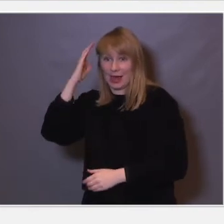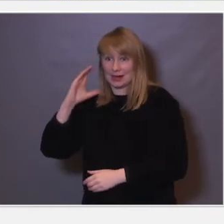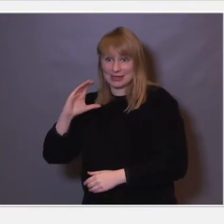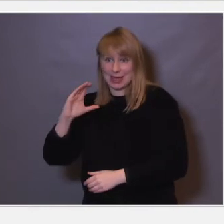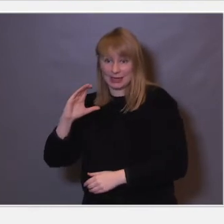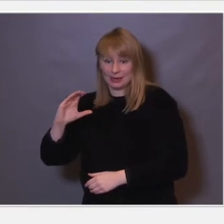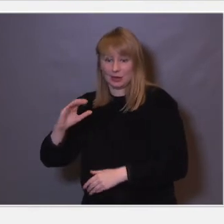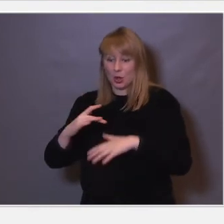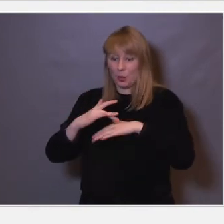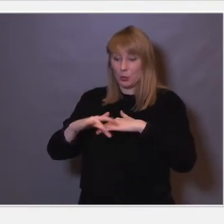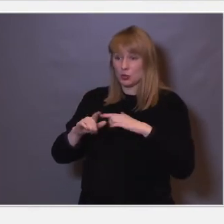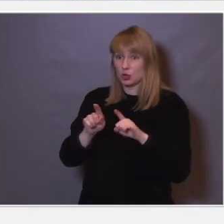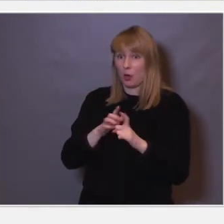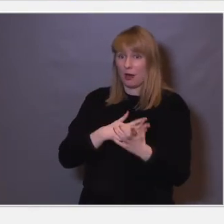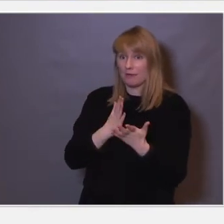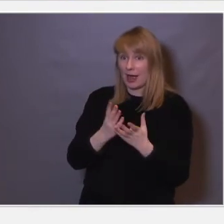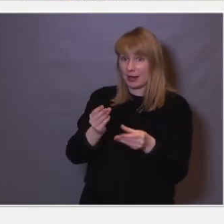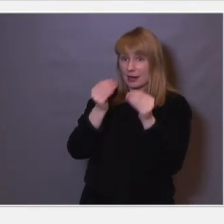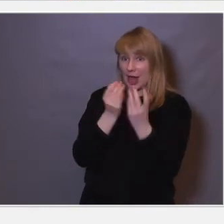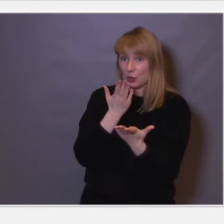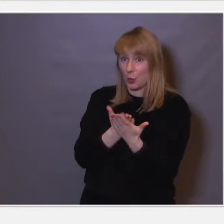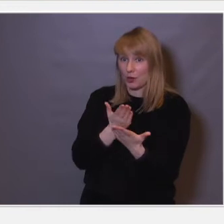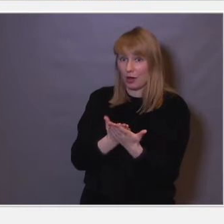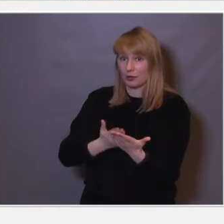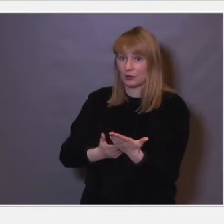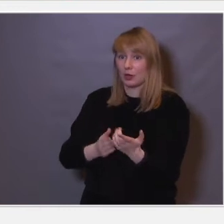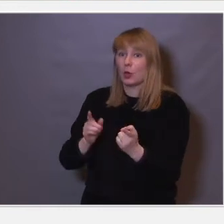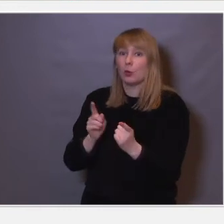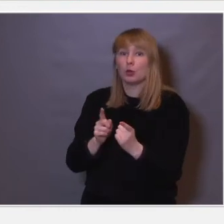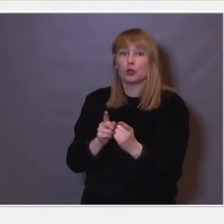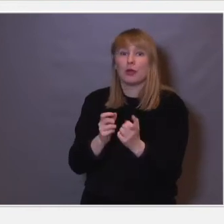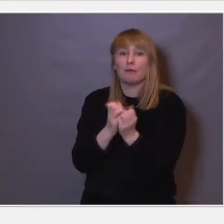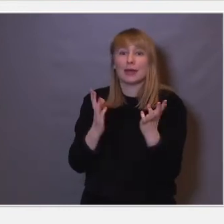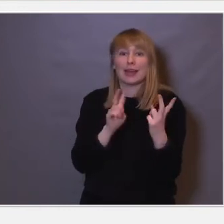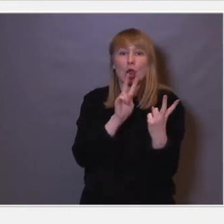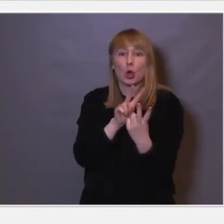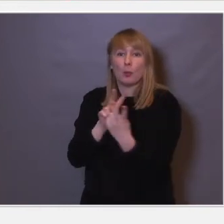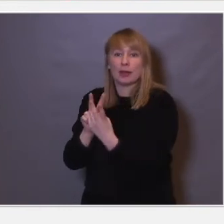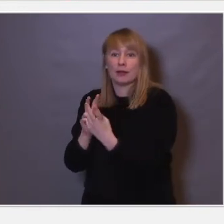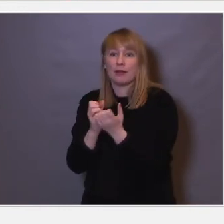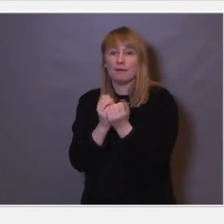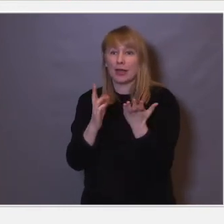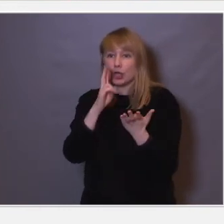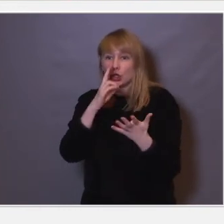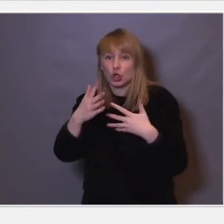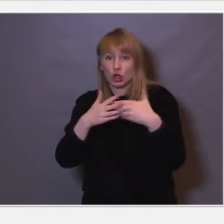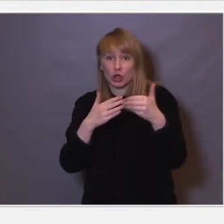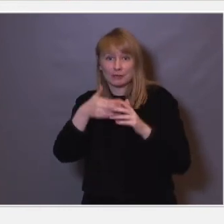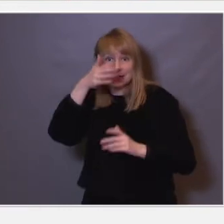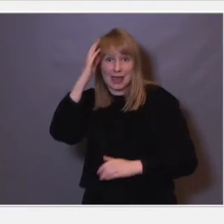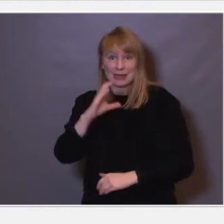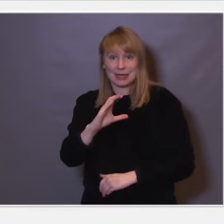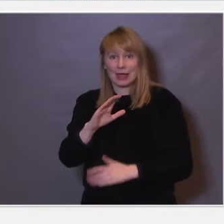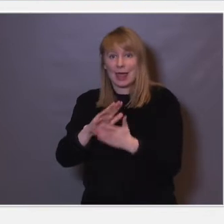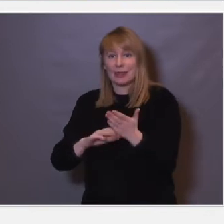ser er at de musene som lærer oppgaven godt, de får mer sånne koblinger, mer nydannelse av hjerneceller, enn det de